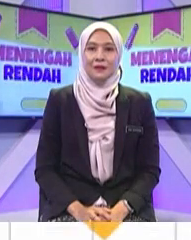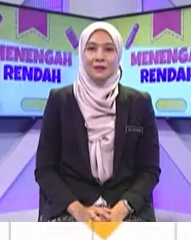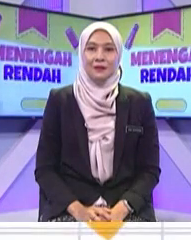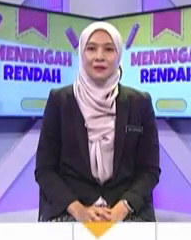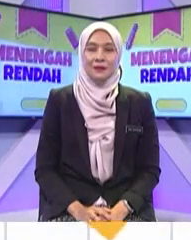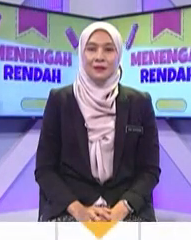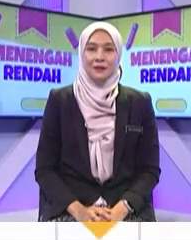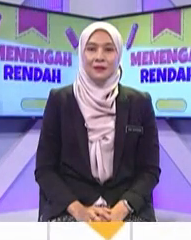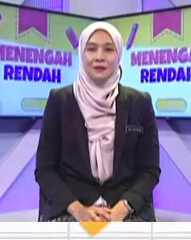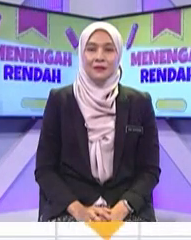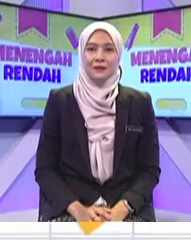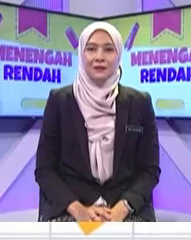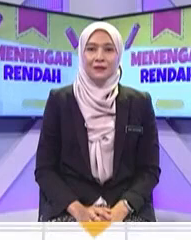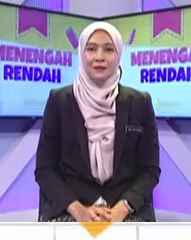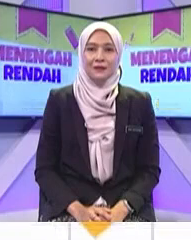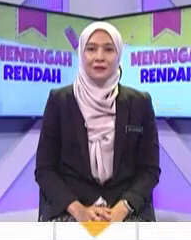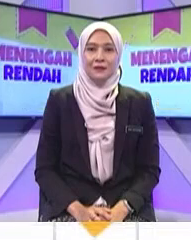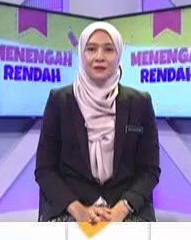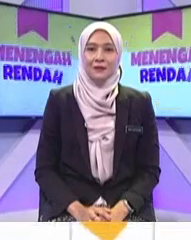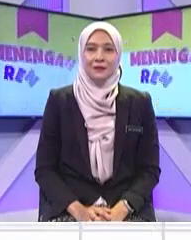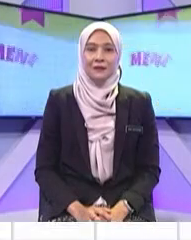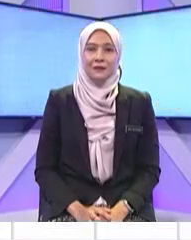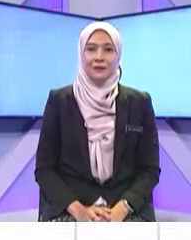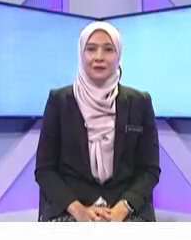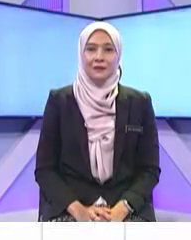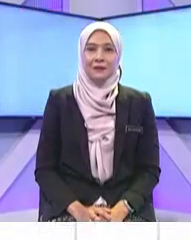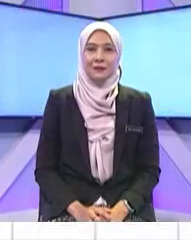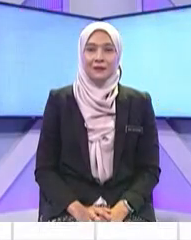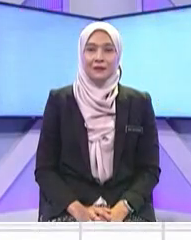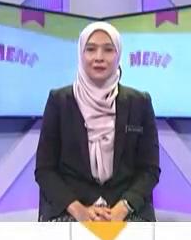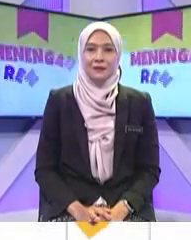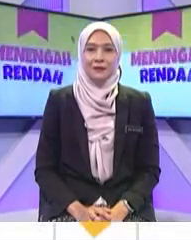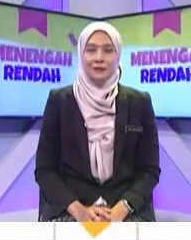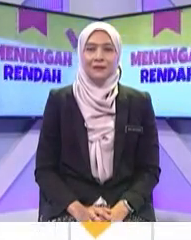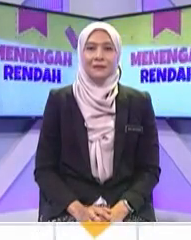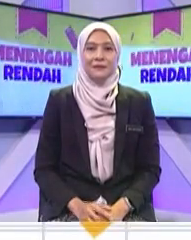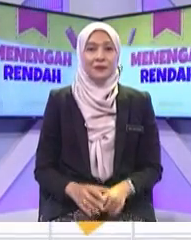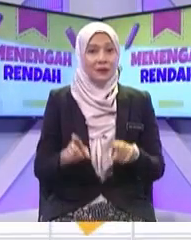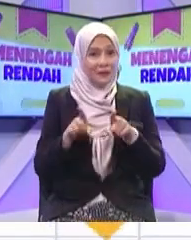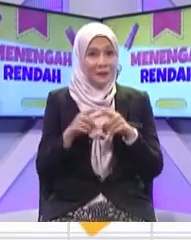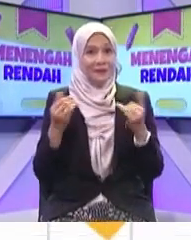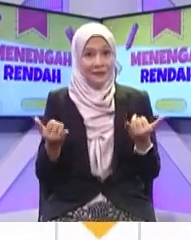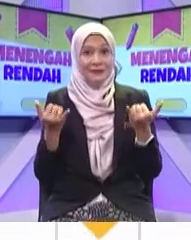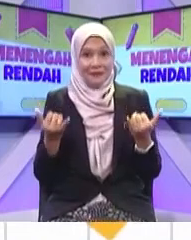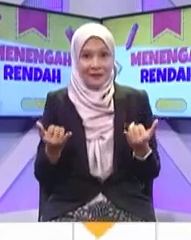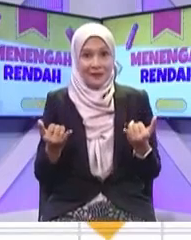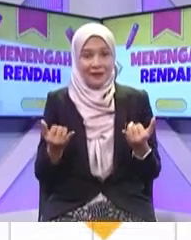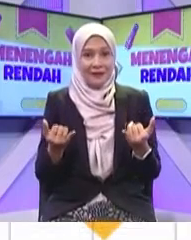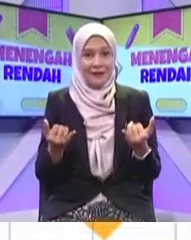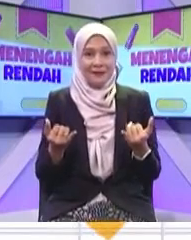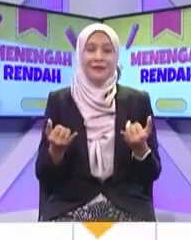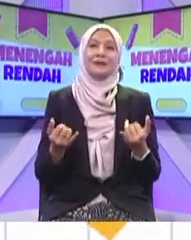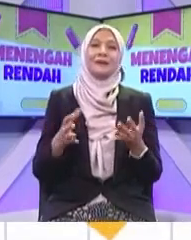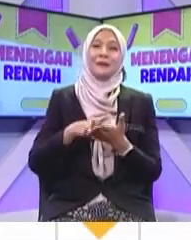Kita Apa Kita Tengah buat sekarang Yang belajar Online